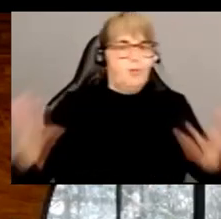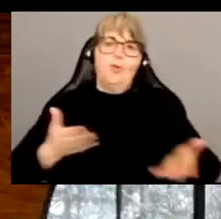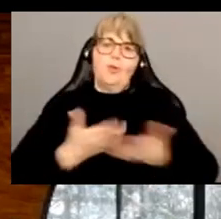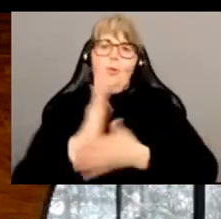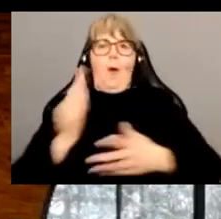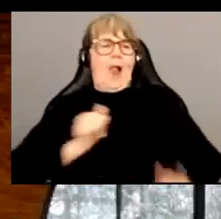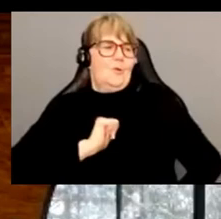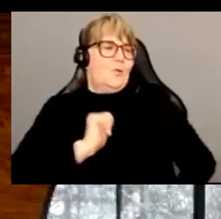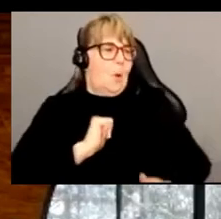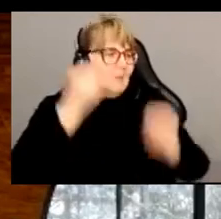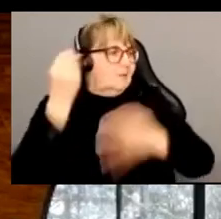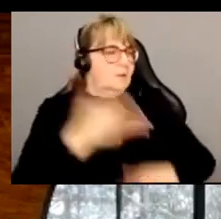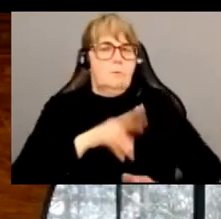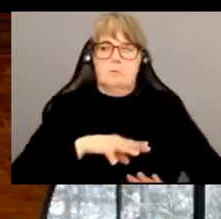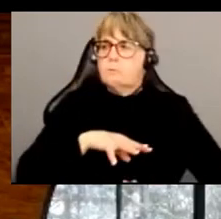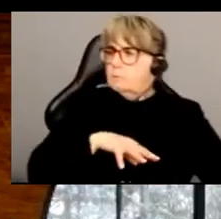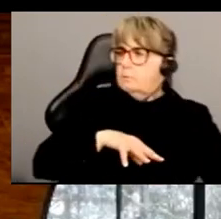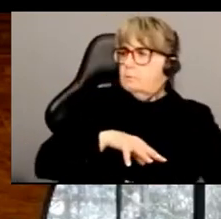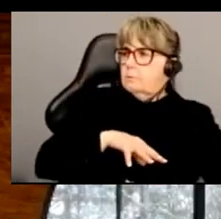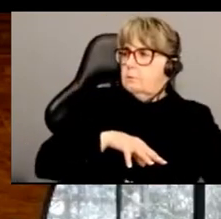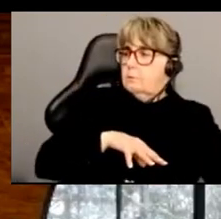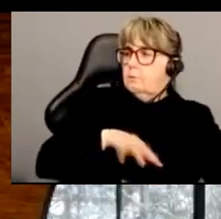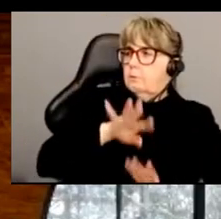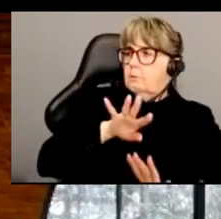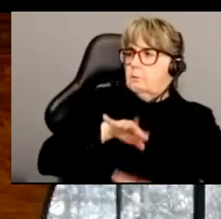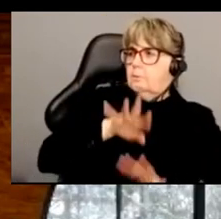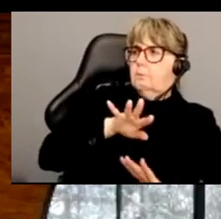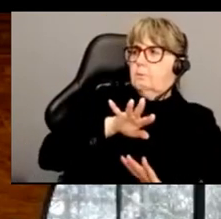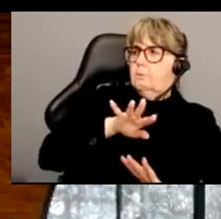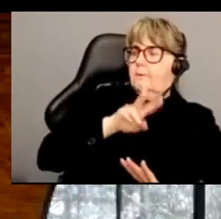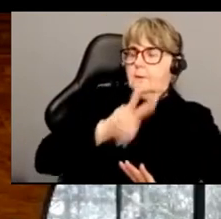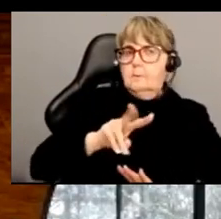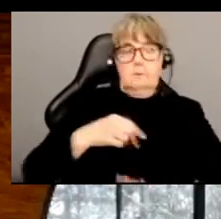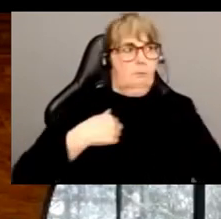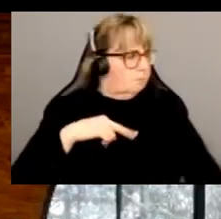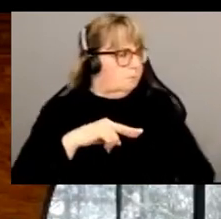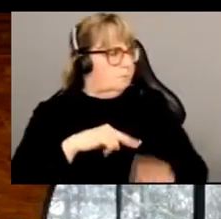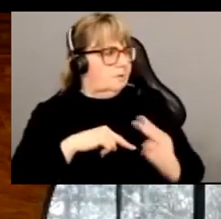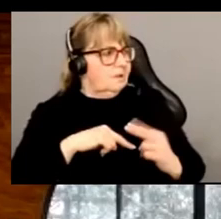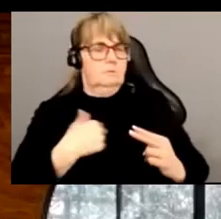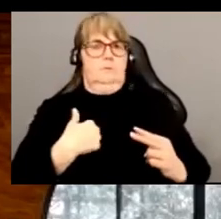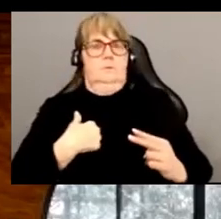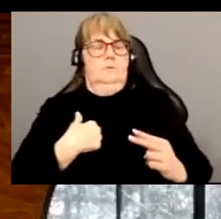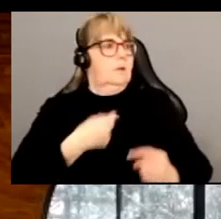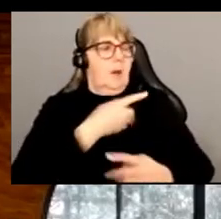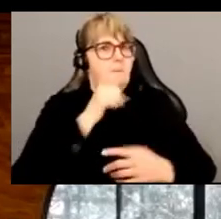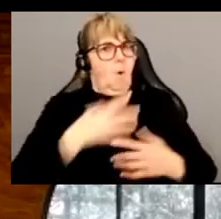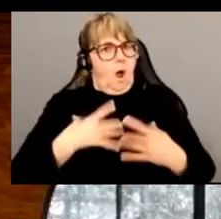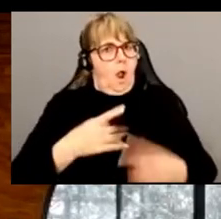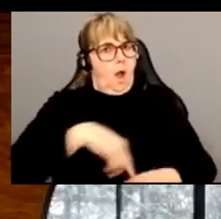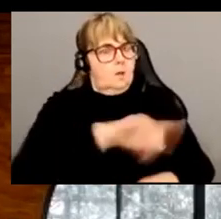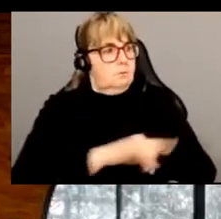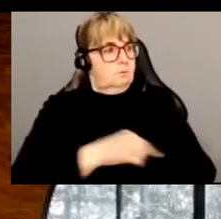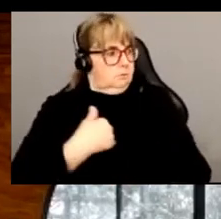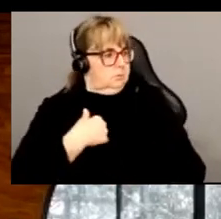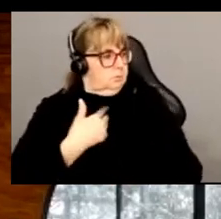droits à'autonomie. Mais ça ne passait pas très, très bien et les gens me regardaient vraiment de travers. Je crée un malaise dans la